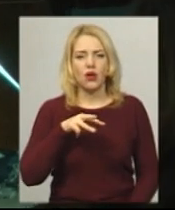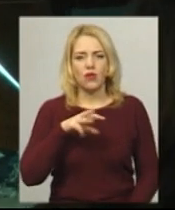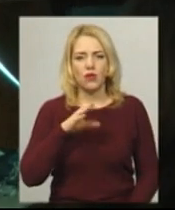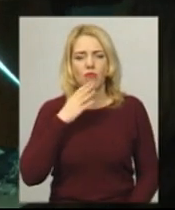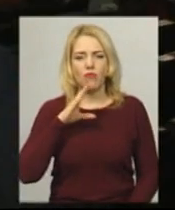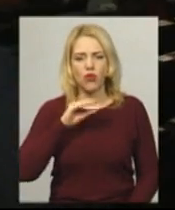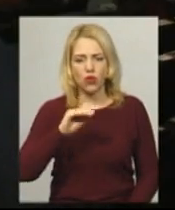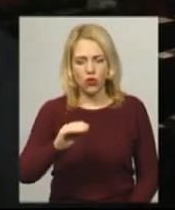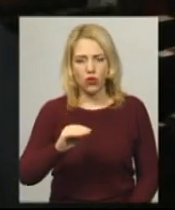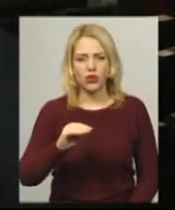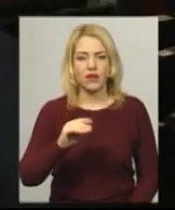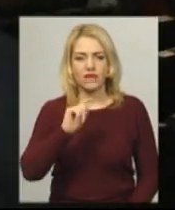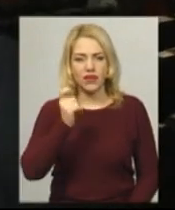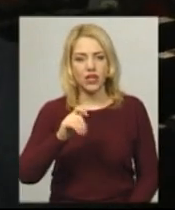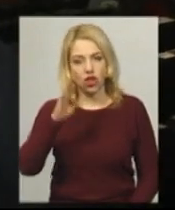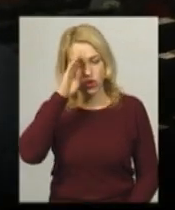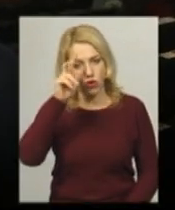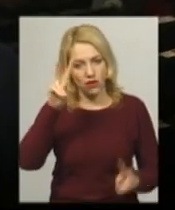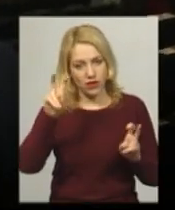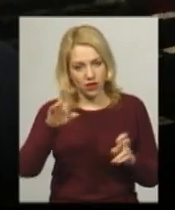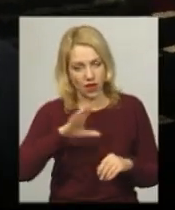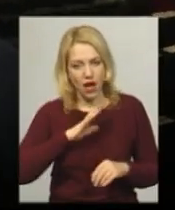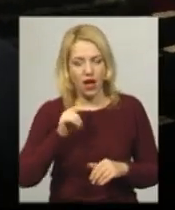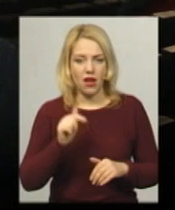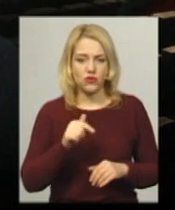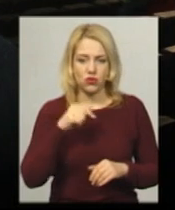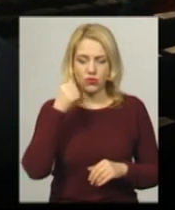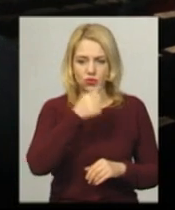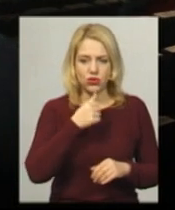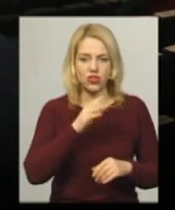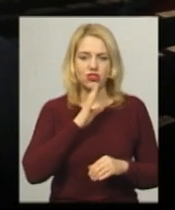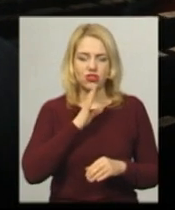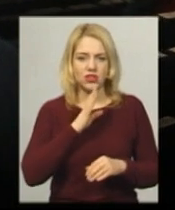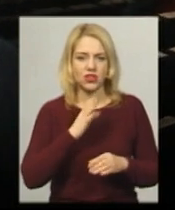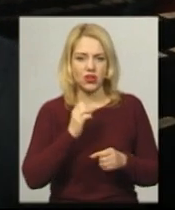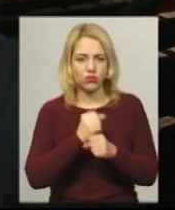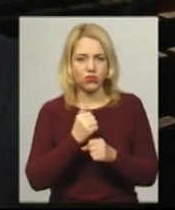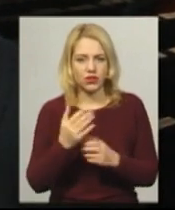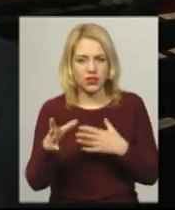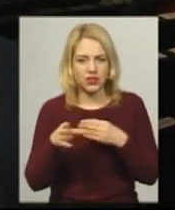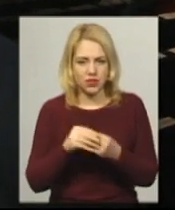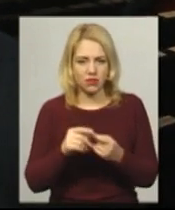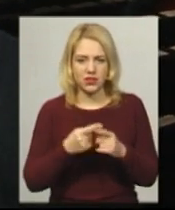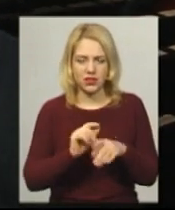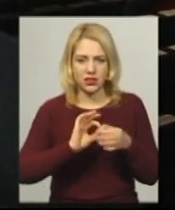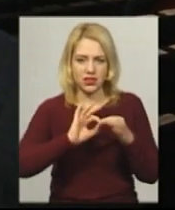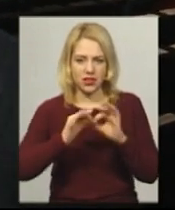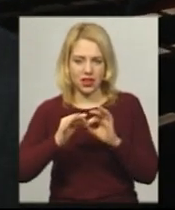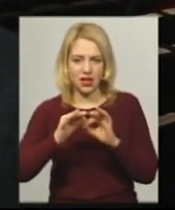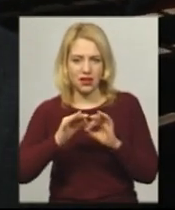жінками відрізняється. Жінка – це складна структура духовна і психофізична.